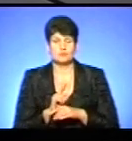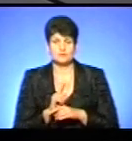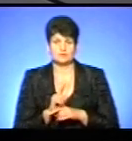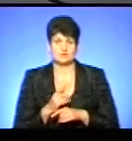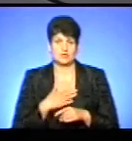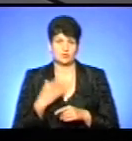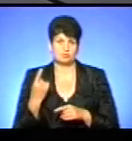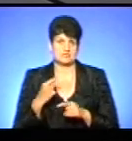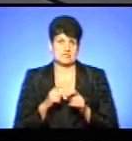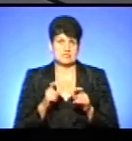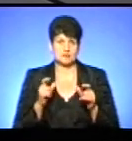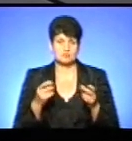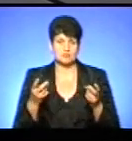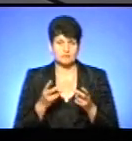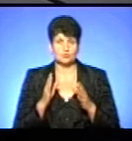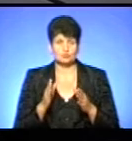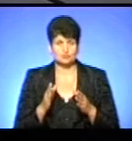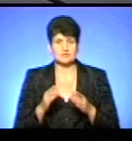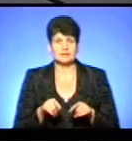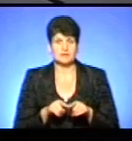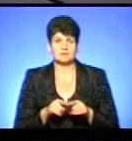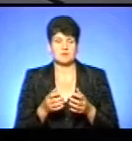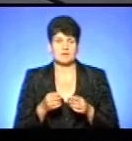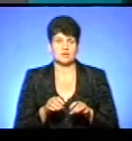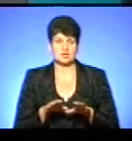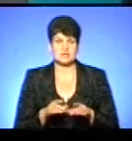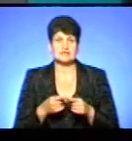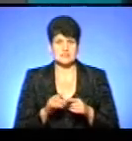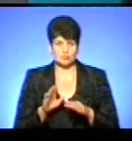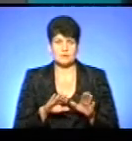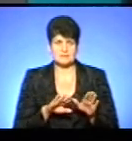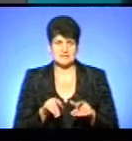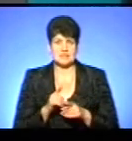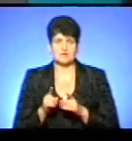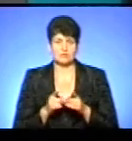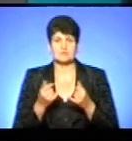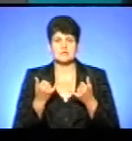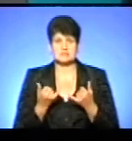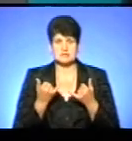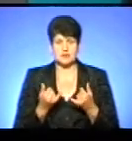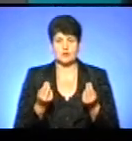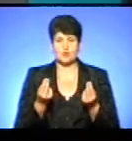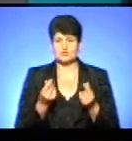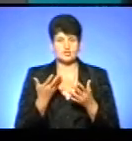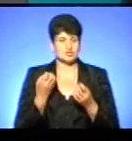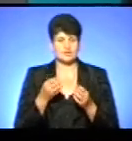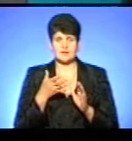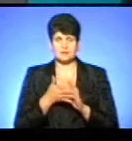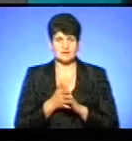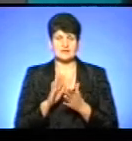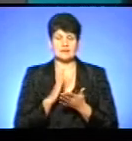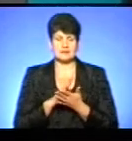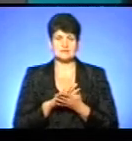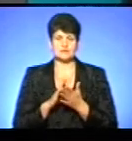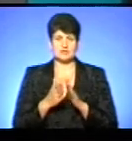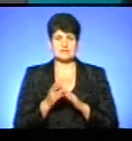заклад. Звичайно, потрібно буде тільки таким чином приймати рішення. Це вже буде після реформи наразі, ще досі гроші не пішли, є така ситуація з